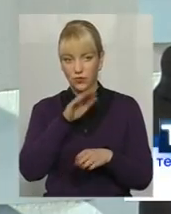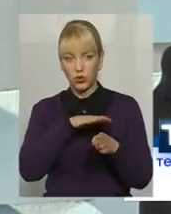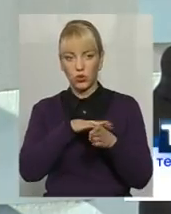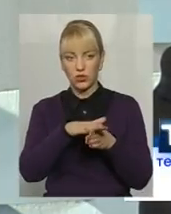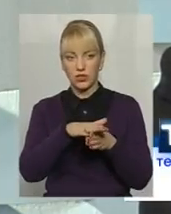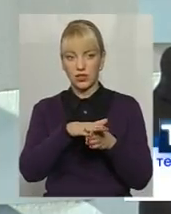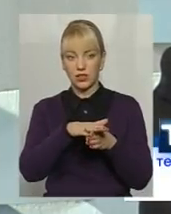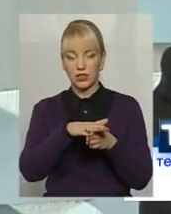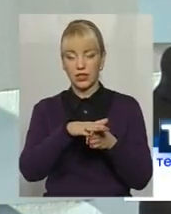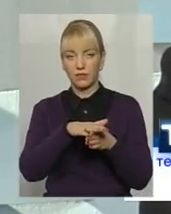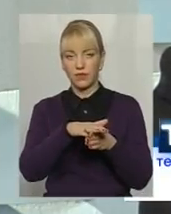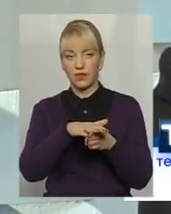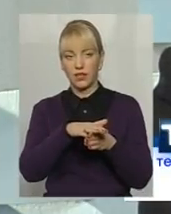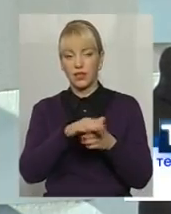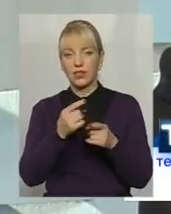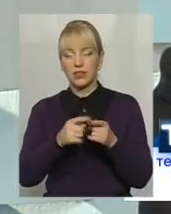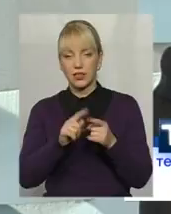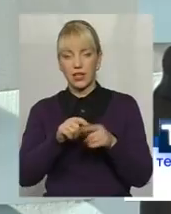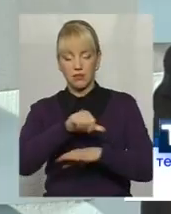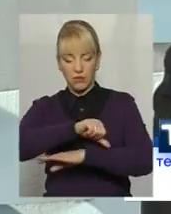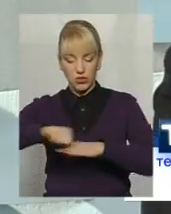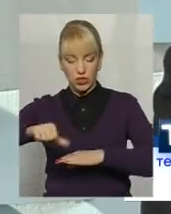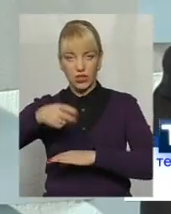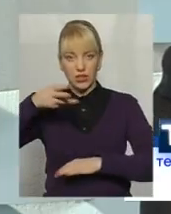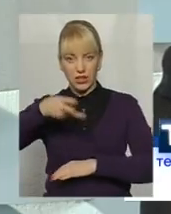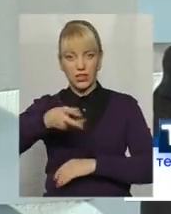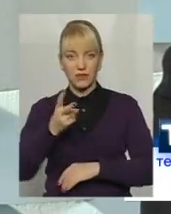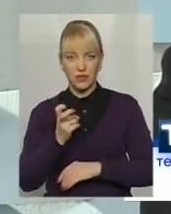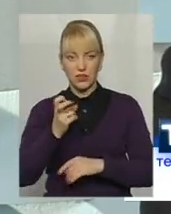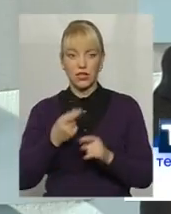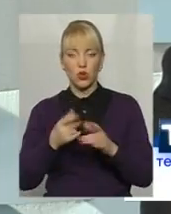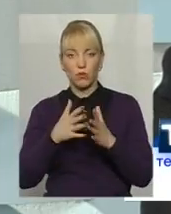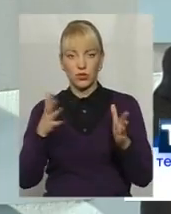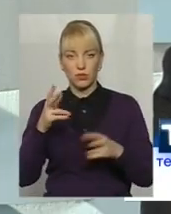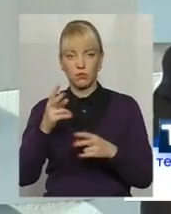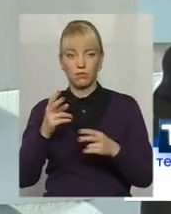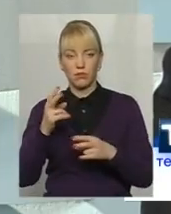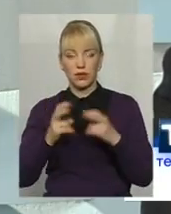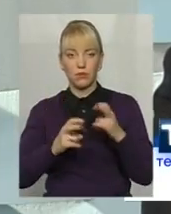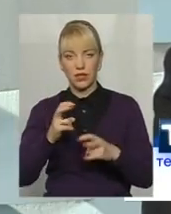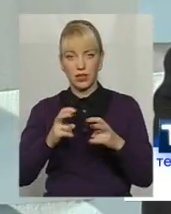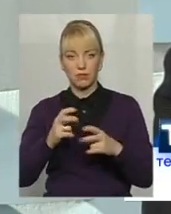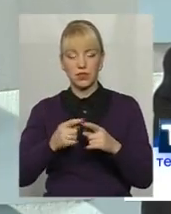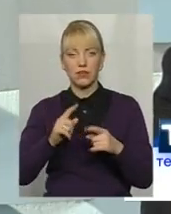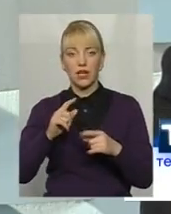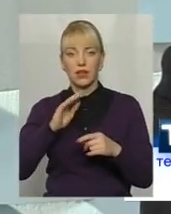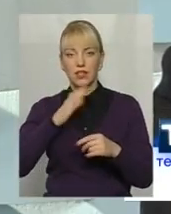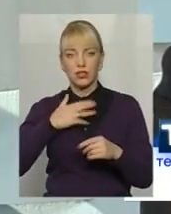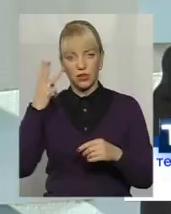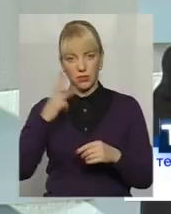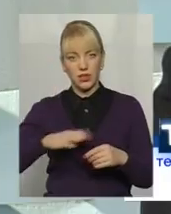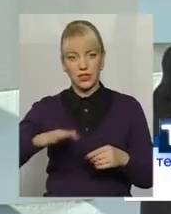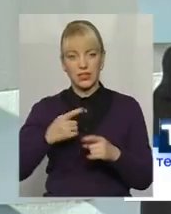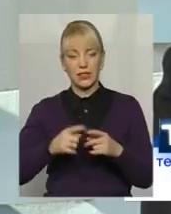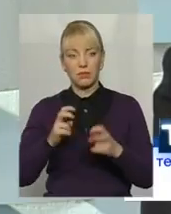цієї межі 3200. Але переважна більшість підприємств у нас, якраз якщо говорити про Хмельниччину, це